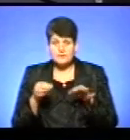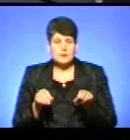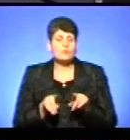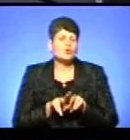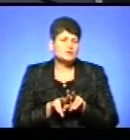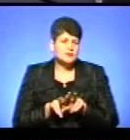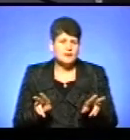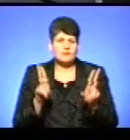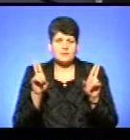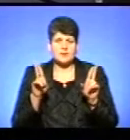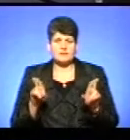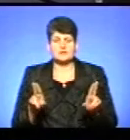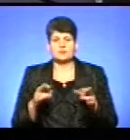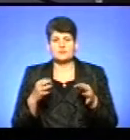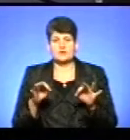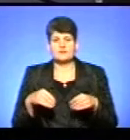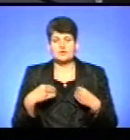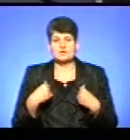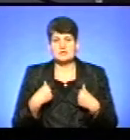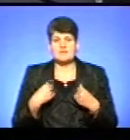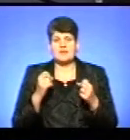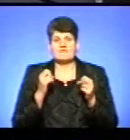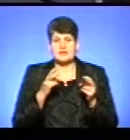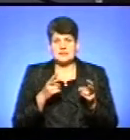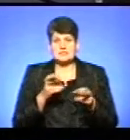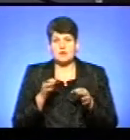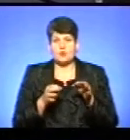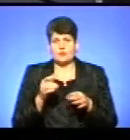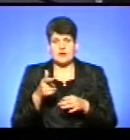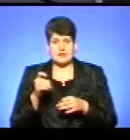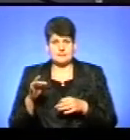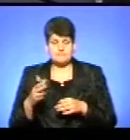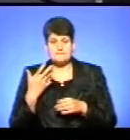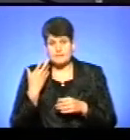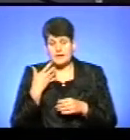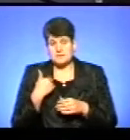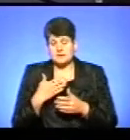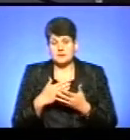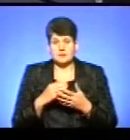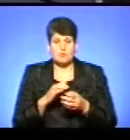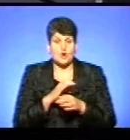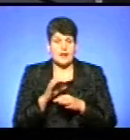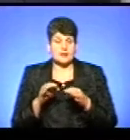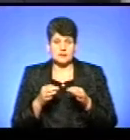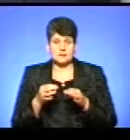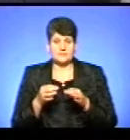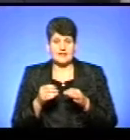правилах 90-х років видаються нам на викиди з природнього газу. Коли ми стикнулися з проєктами європейської